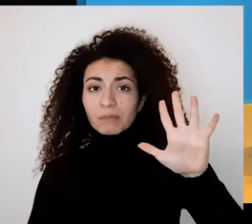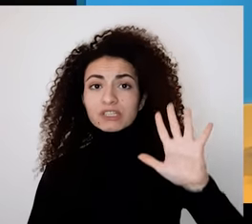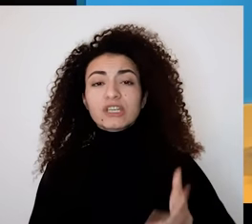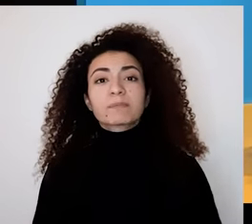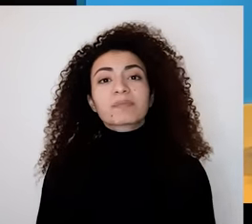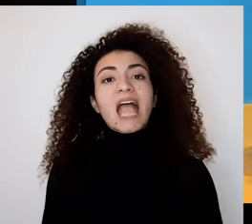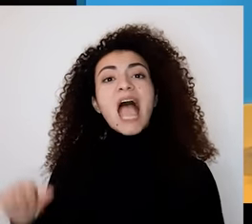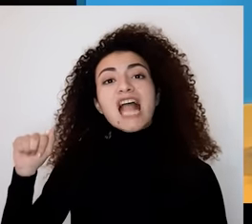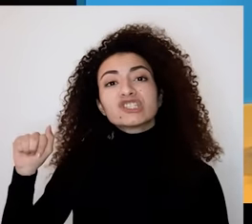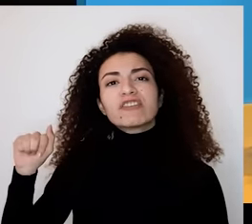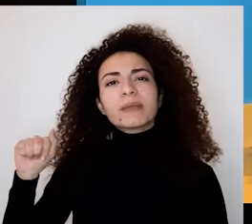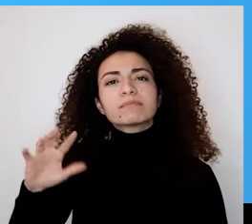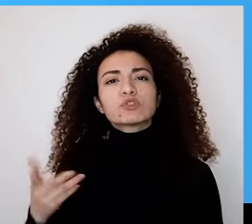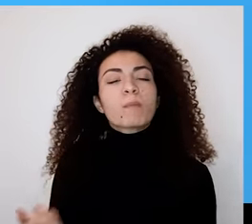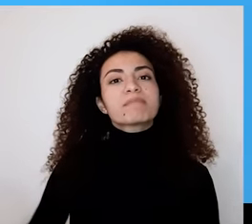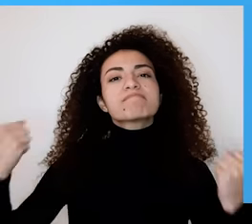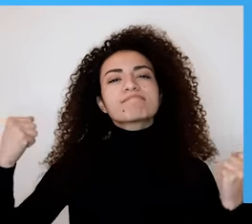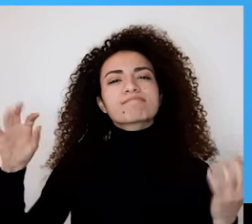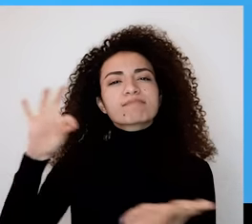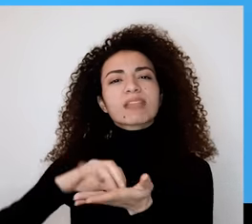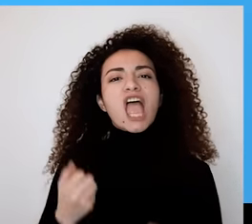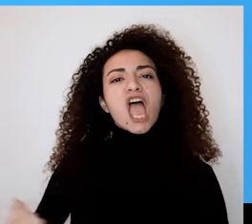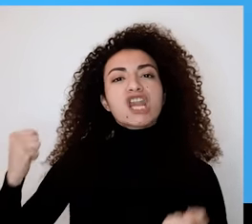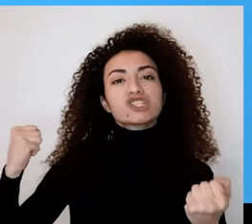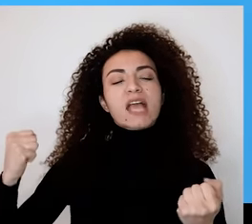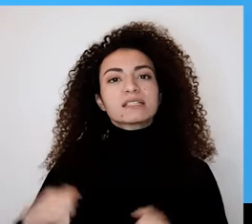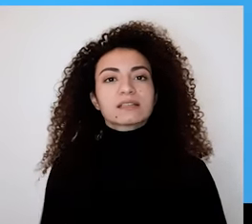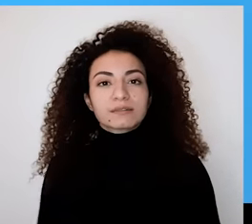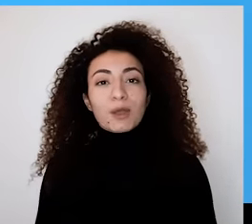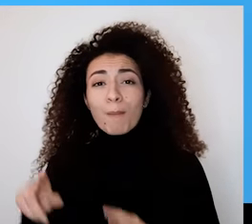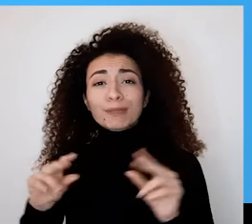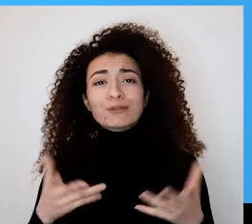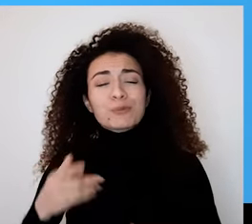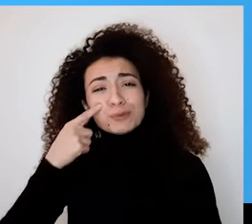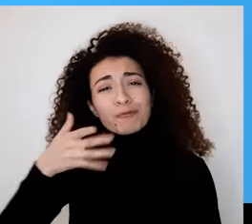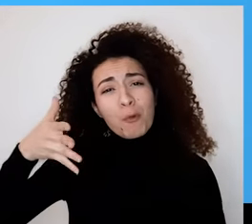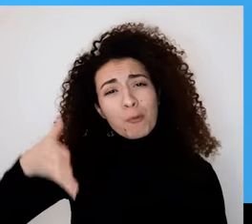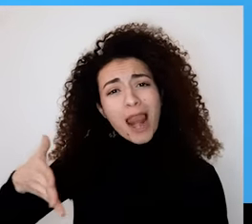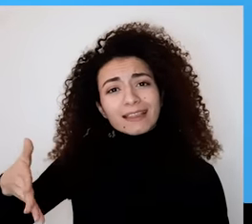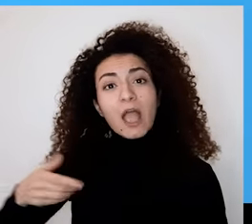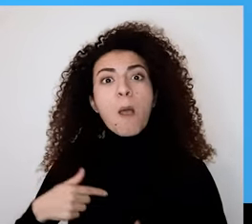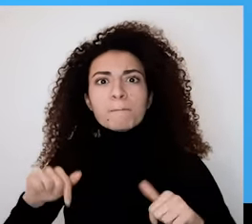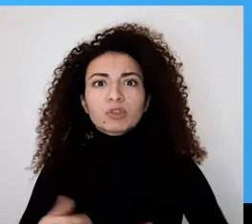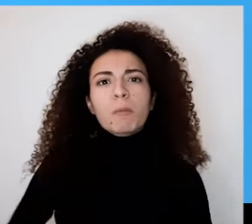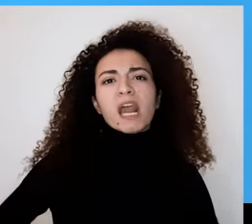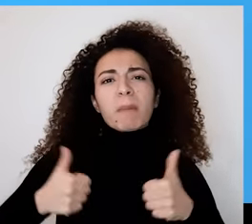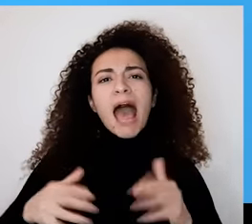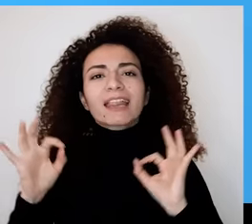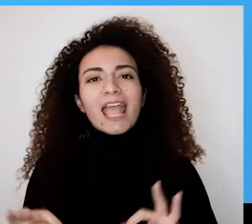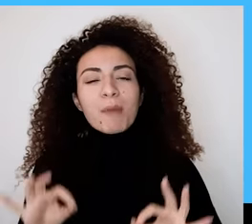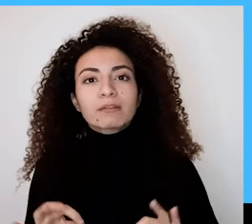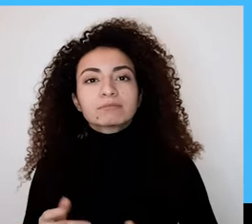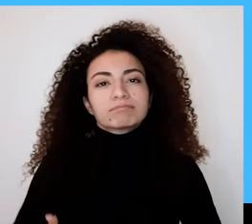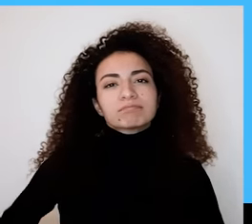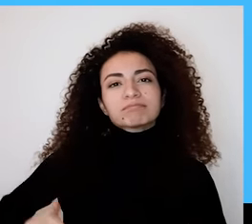Achievement أي الإنجاز وأبسط صورة عن هالنقطة هي رغبة الطفل بالفوز بأي لعبة ولو اضطر إنه يغش